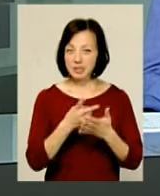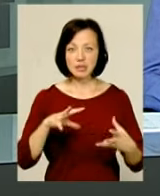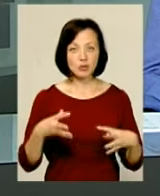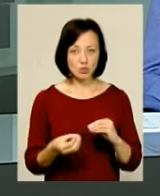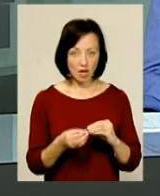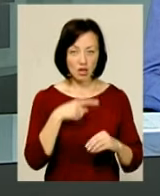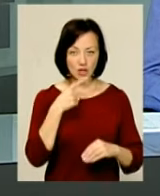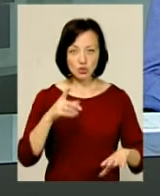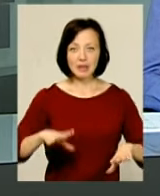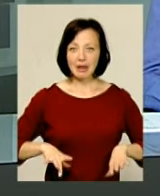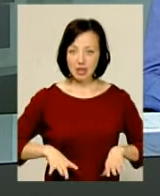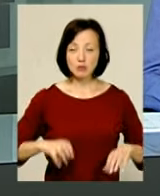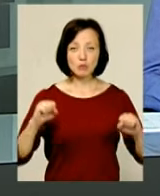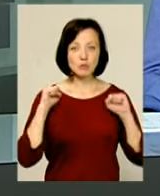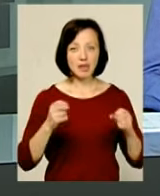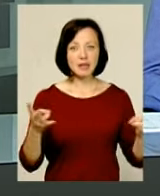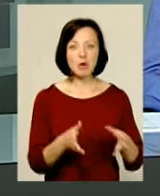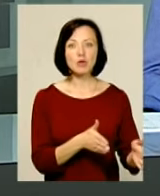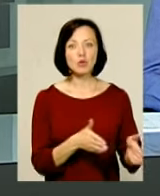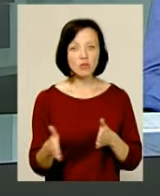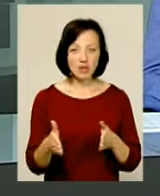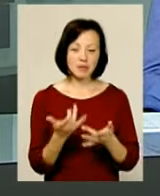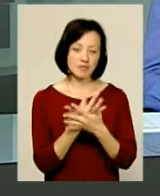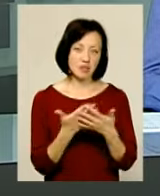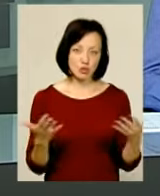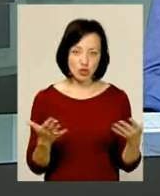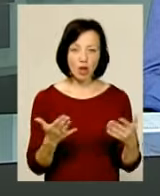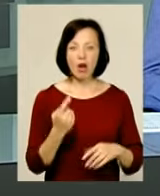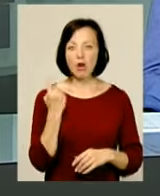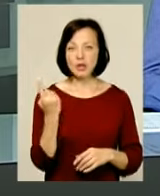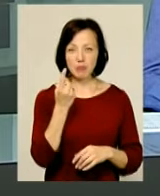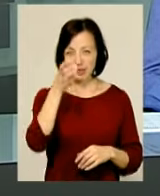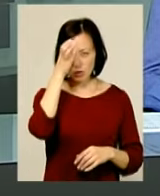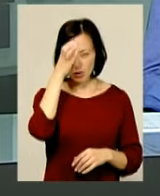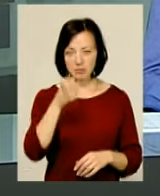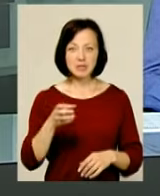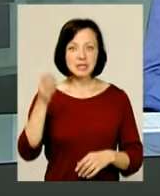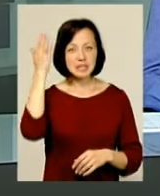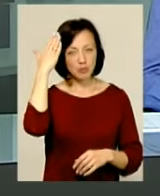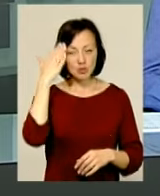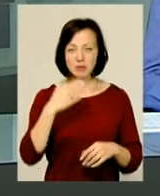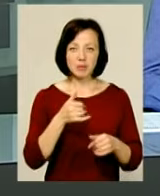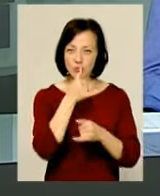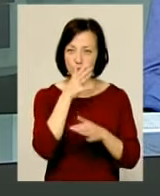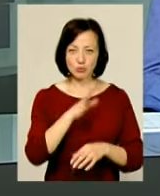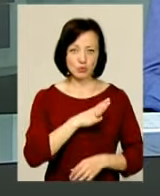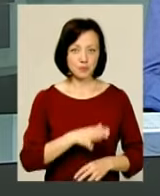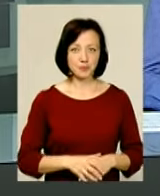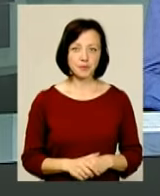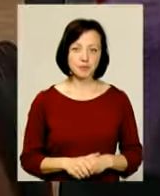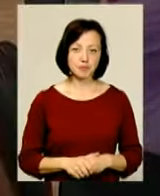результат, кажуть тренери, спортсмена треба підготувати всебічно. Одними інтелектуальними здібностями тут не обійтися.